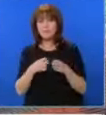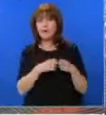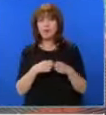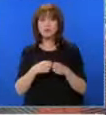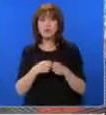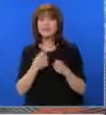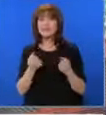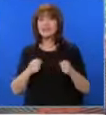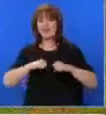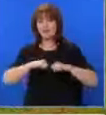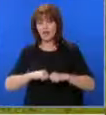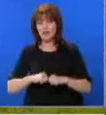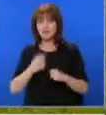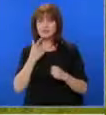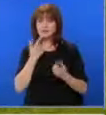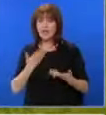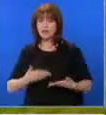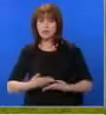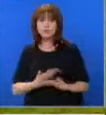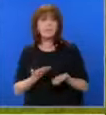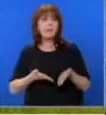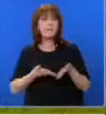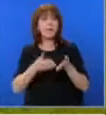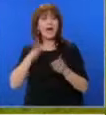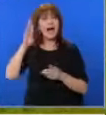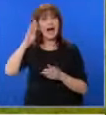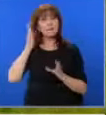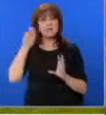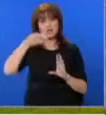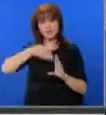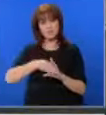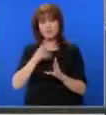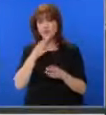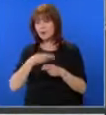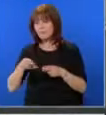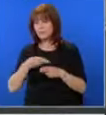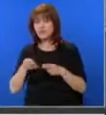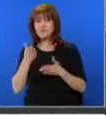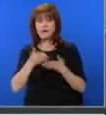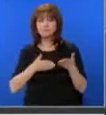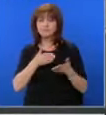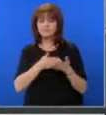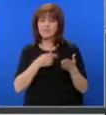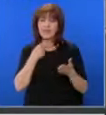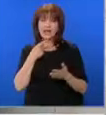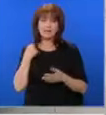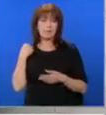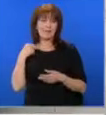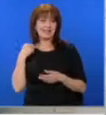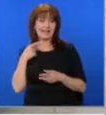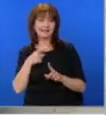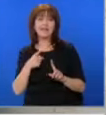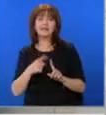контакт с местните власти за предоставането на необходимата помощ. Армията ще се включи в разчистването на отломки, така за президентът на Тайван.